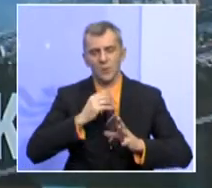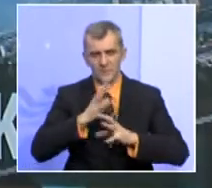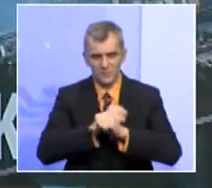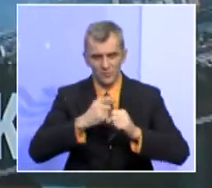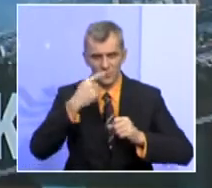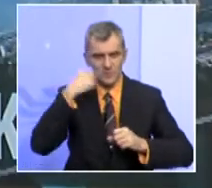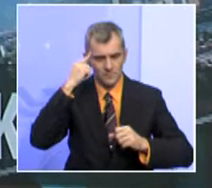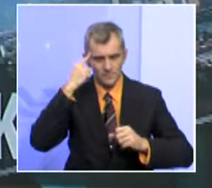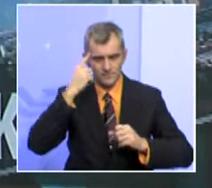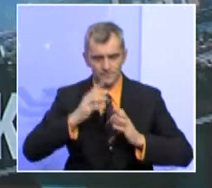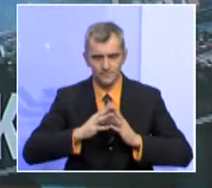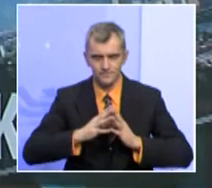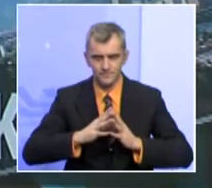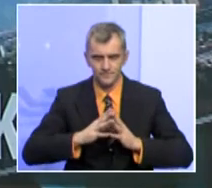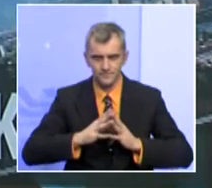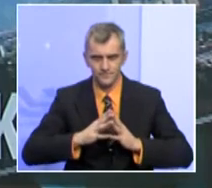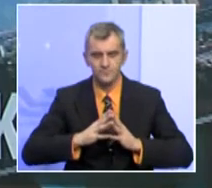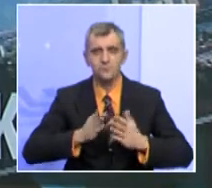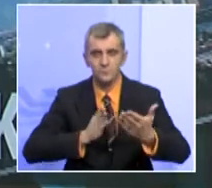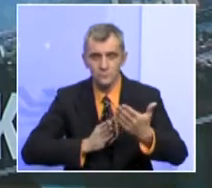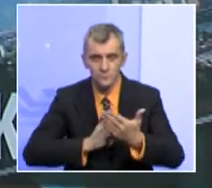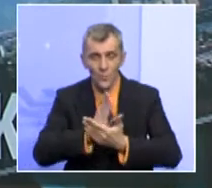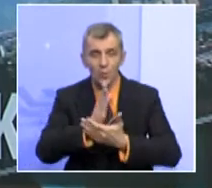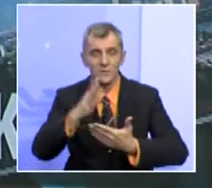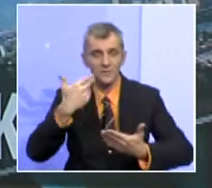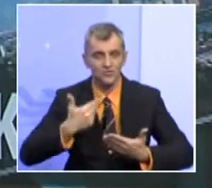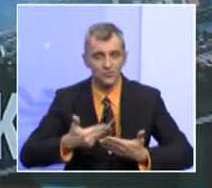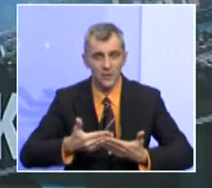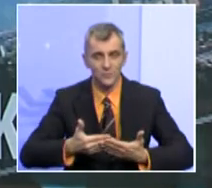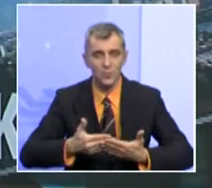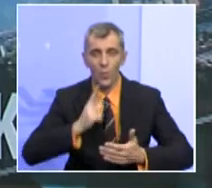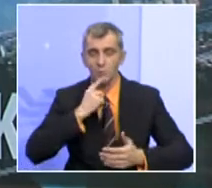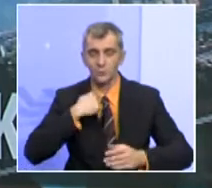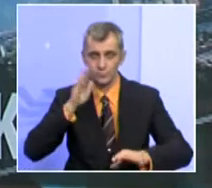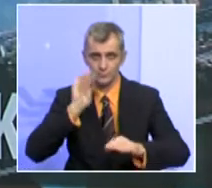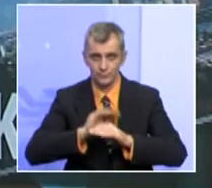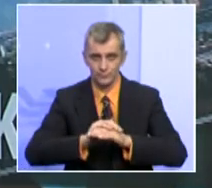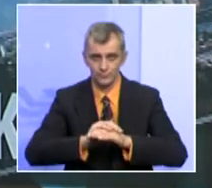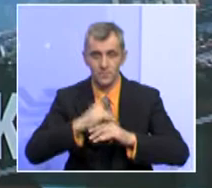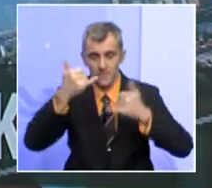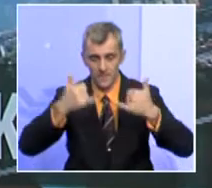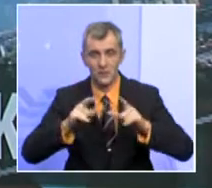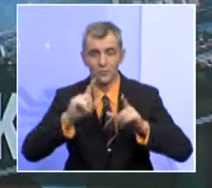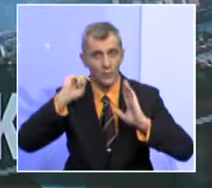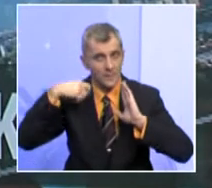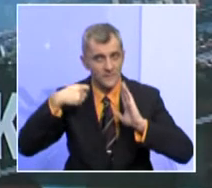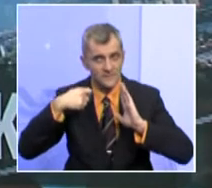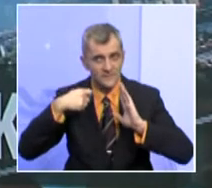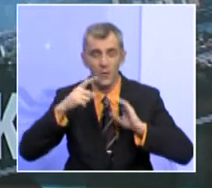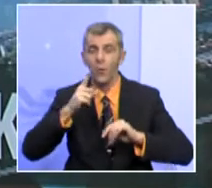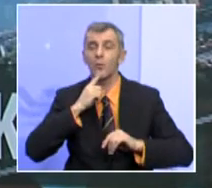misao. Znači, kroz činjenicu koju smo konstatirali i danas u ovoj emisiji, a koju